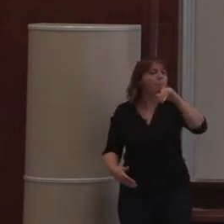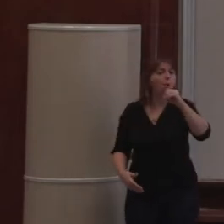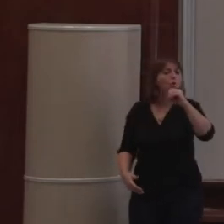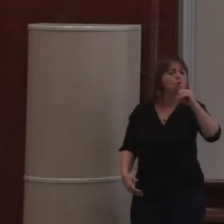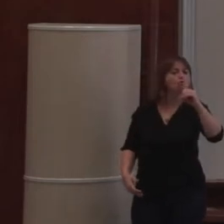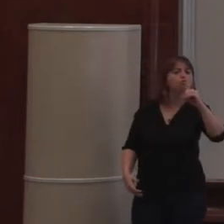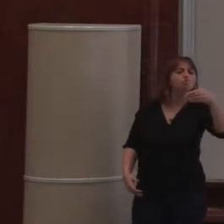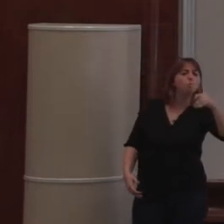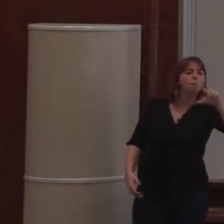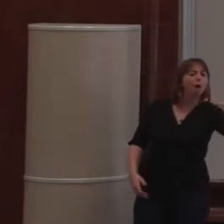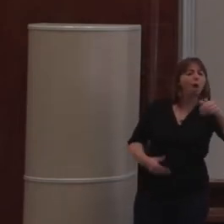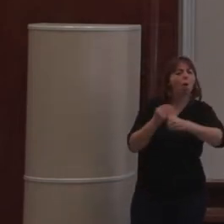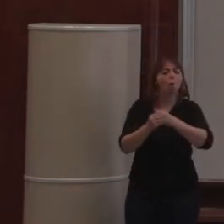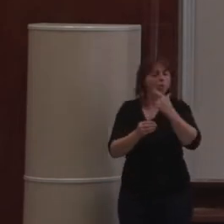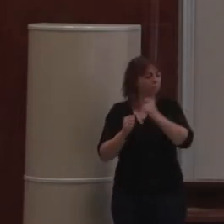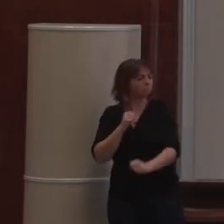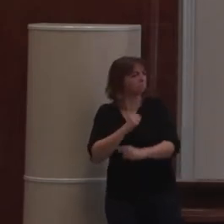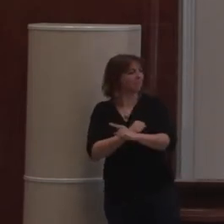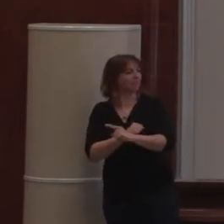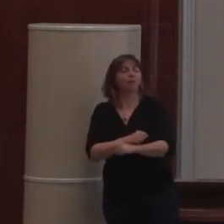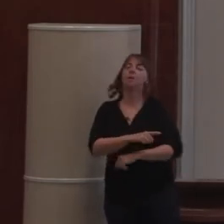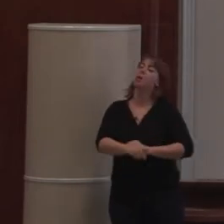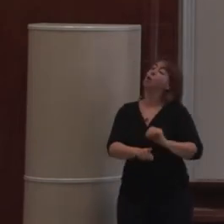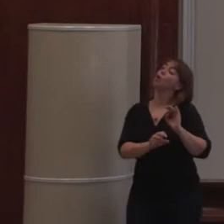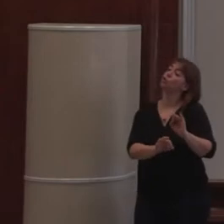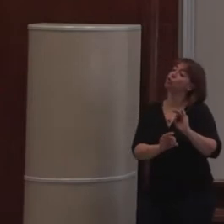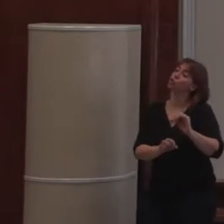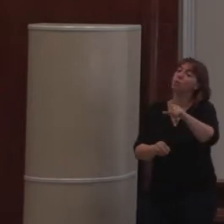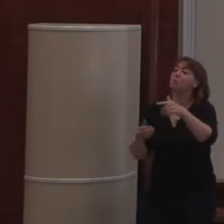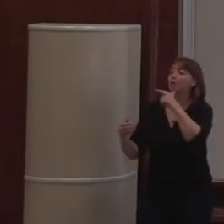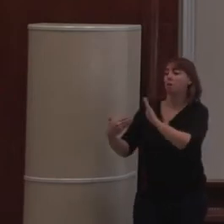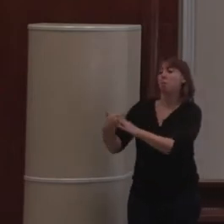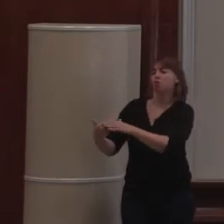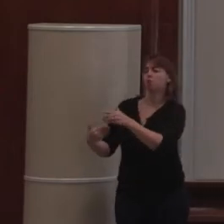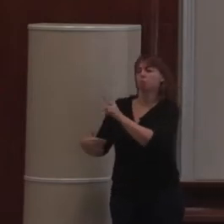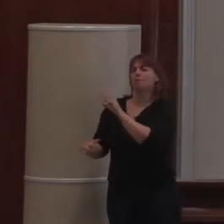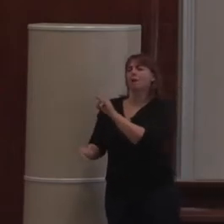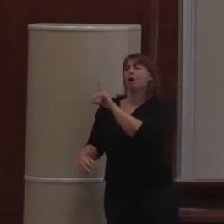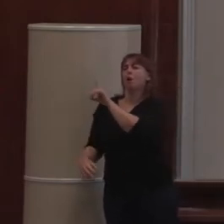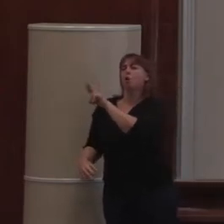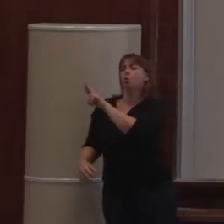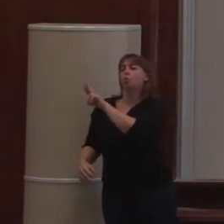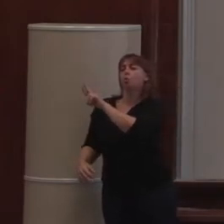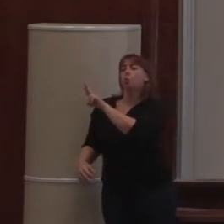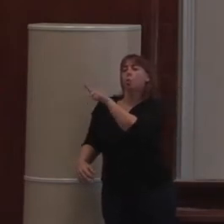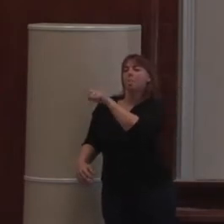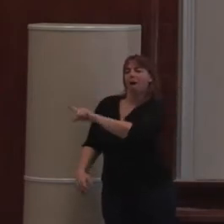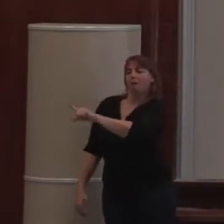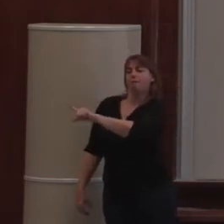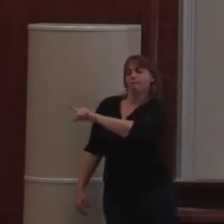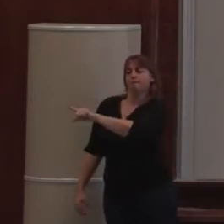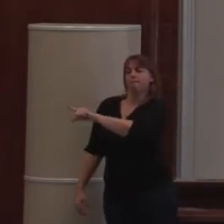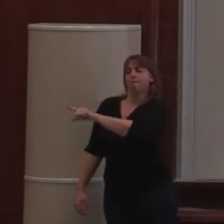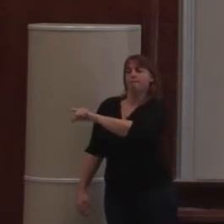Alors, ça le différencie tout à fait d'un Joomlai et d WordPress. Par contre, c'est exactement le même positionnement qu'un Drupal. Donc, c'est-à-dire que c'est... Clairement, c'est le positionnement de